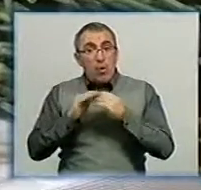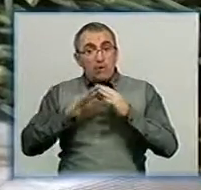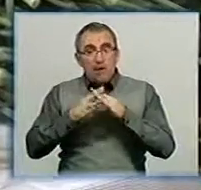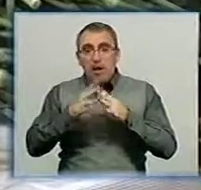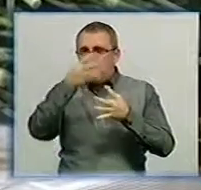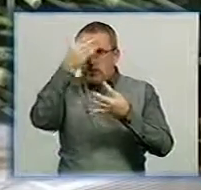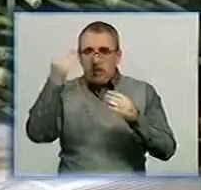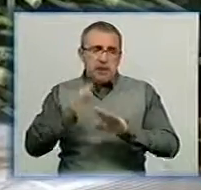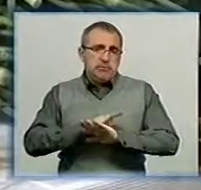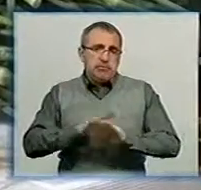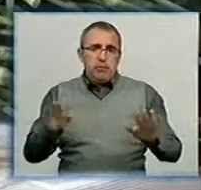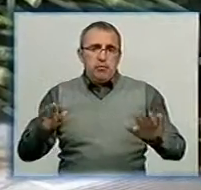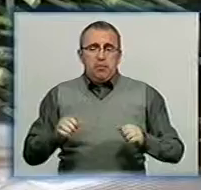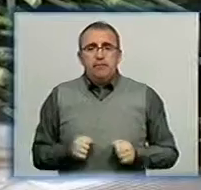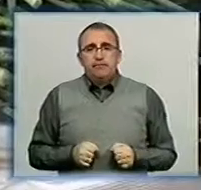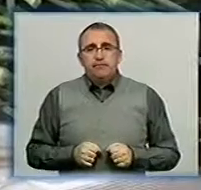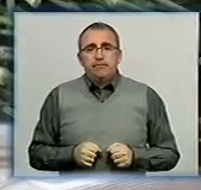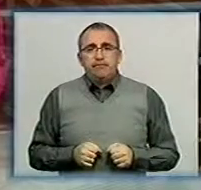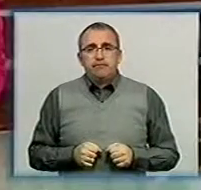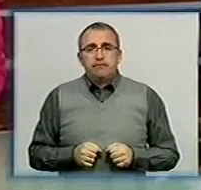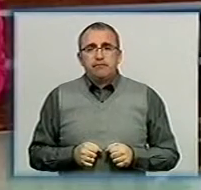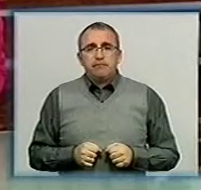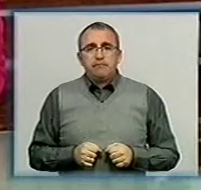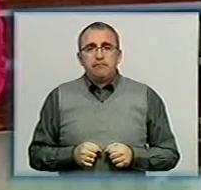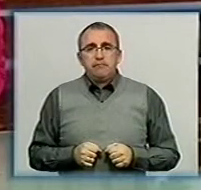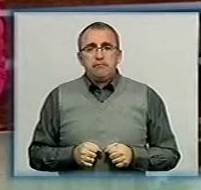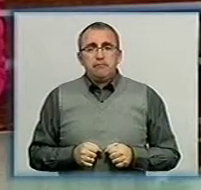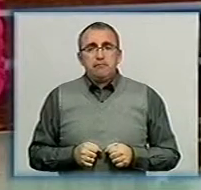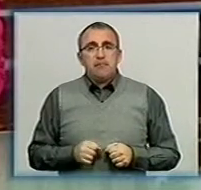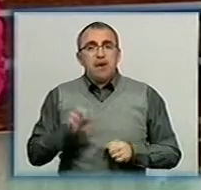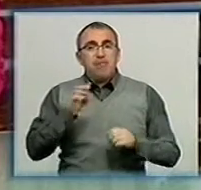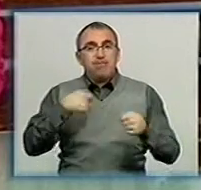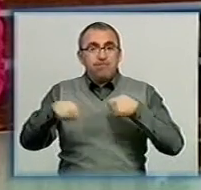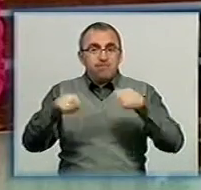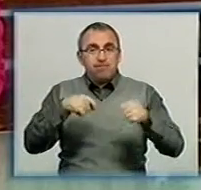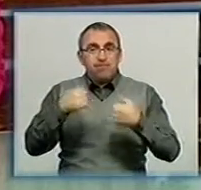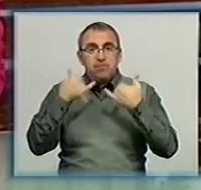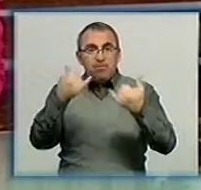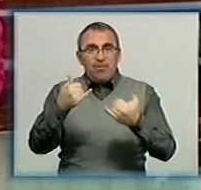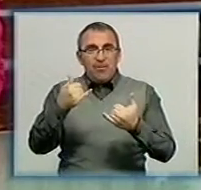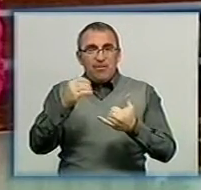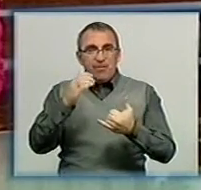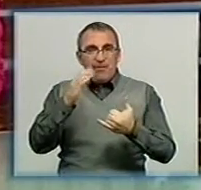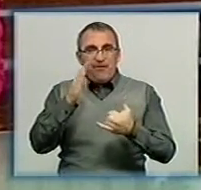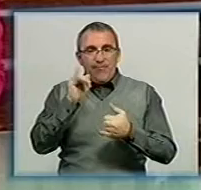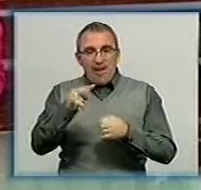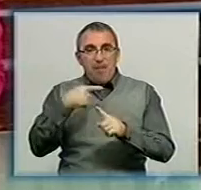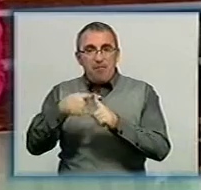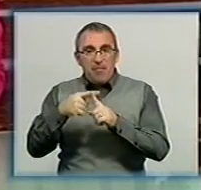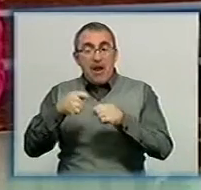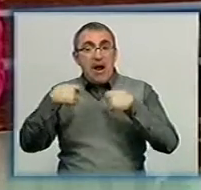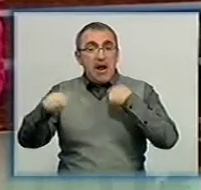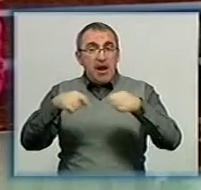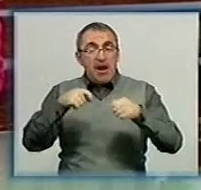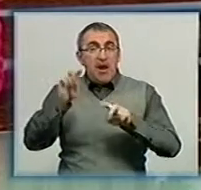забули. Інна Промак, Олександр Катруша, День за днем. Барахолка на користь вілпозитивних. У Кірвограді провели благодійний ярмарок під